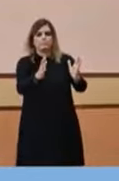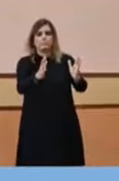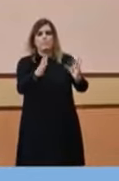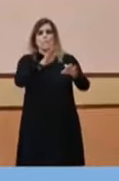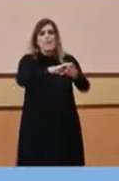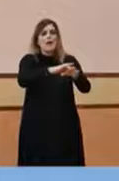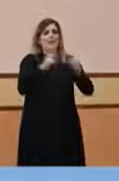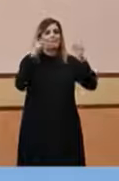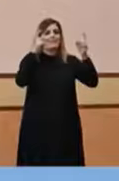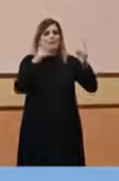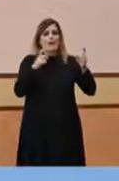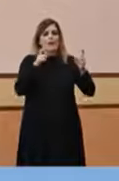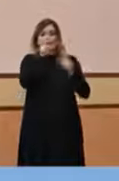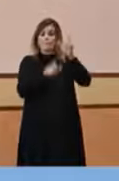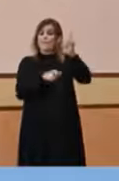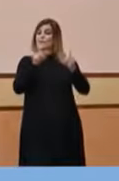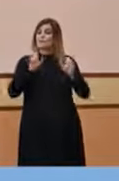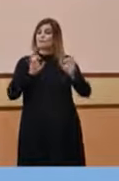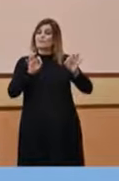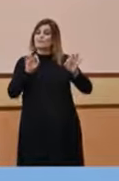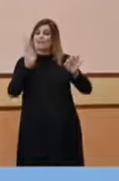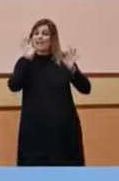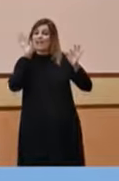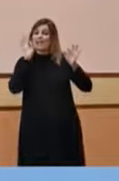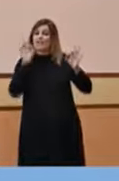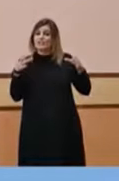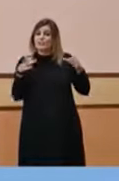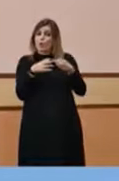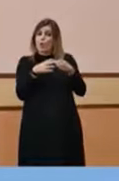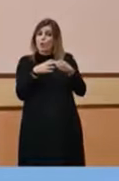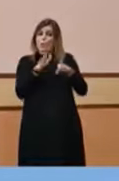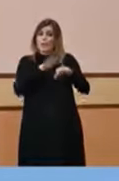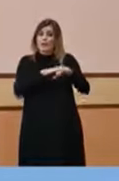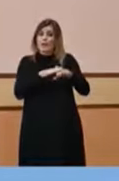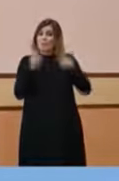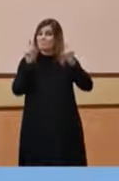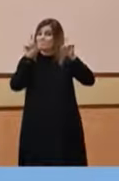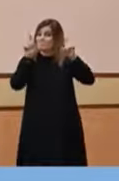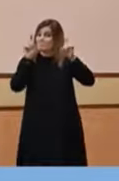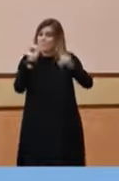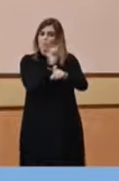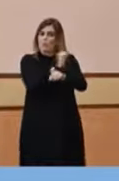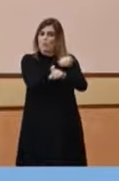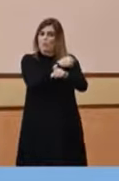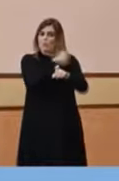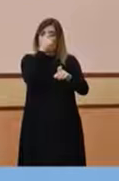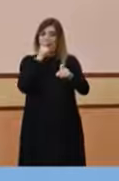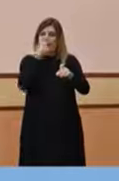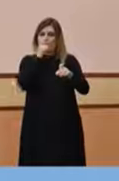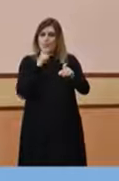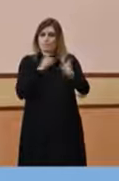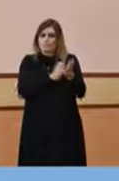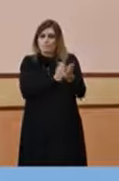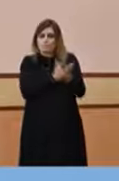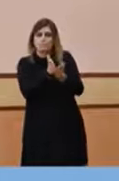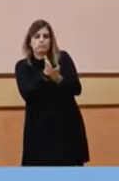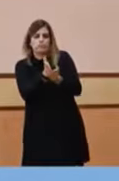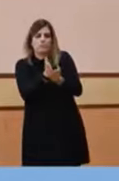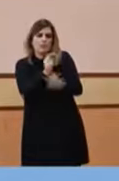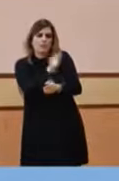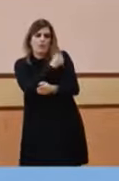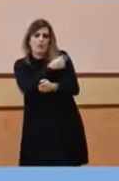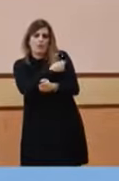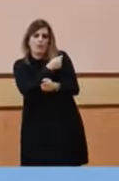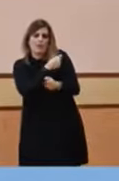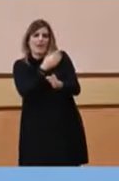població, repetim, especialment vulnerable i que ens interessa molt allunyar d'un possible risc de